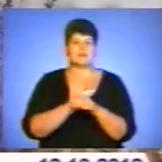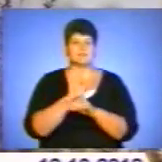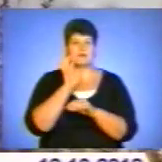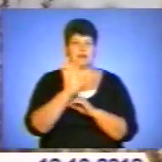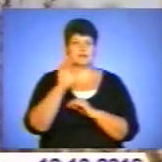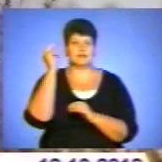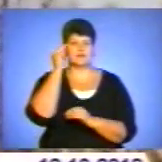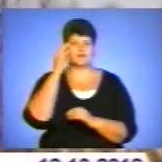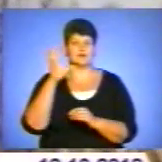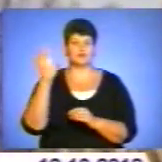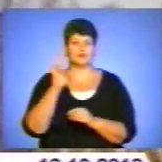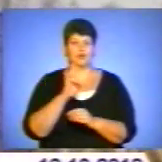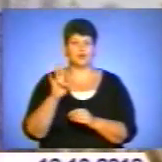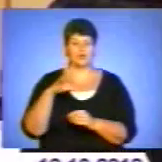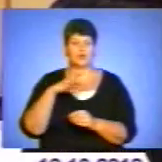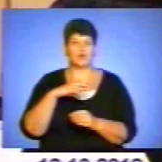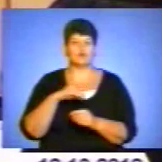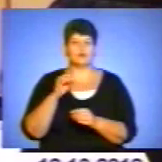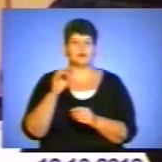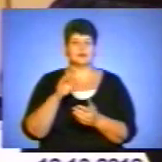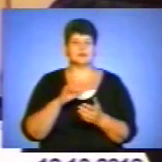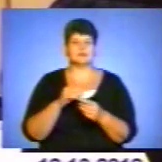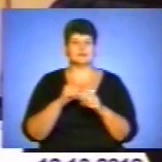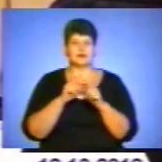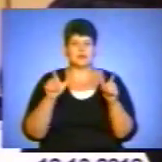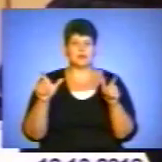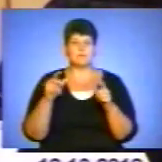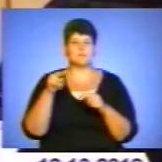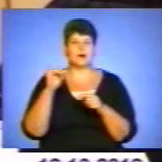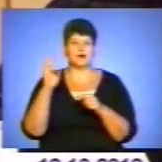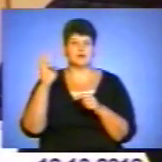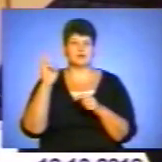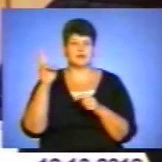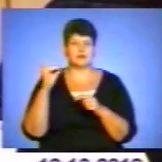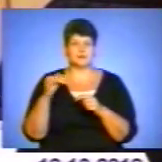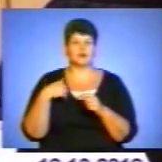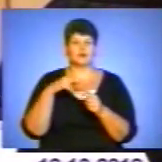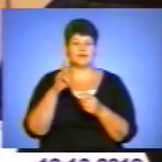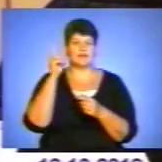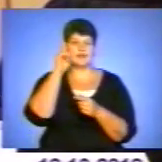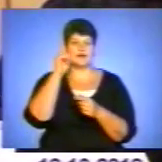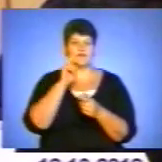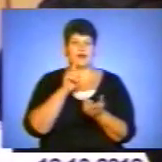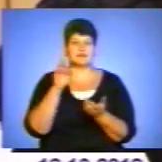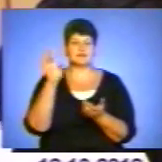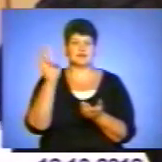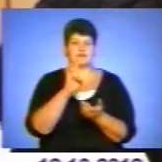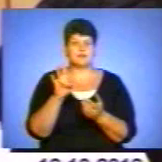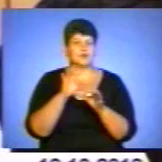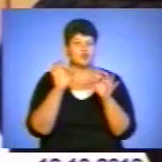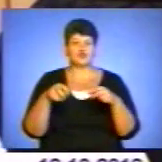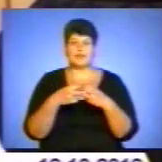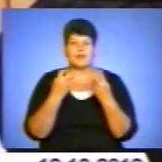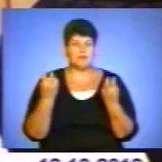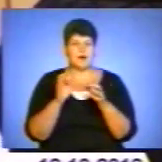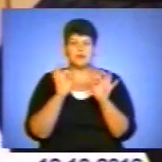навчання до духовного закладу. Ми були панками. Так, ми ходили на цвинтар, на єврейський. Але ми нічого не ламали, нічого не